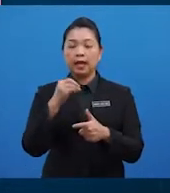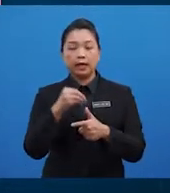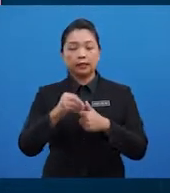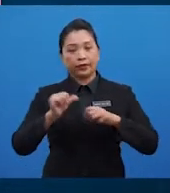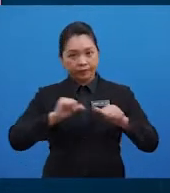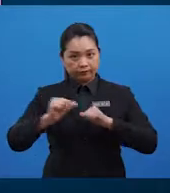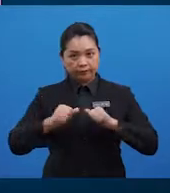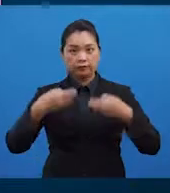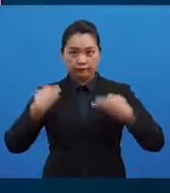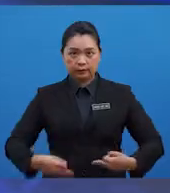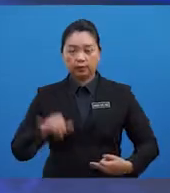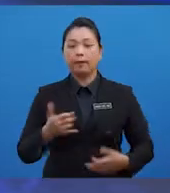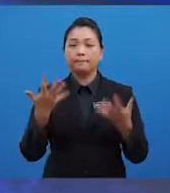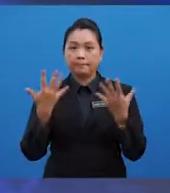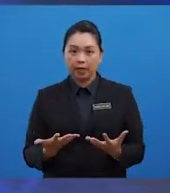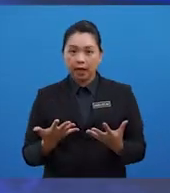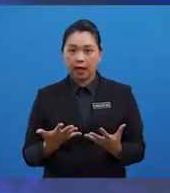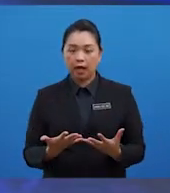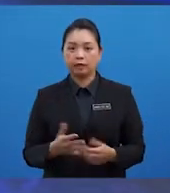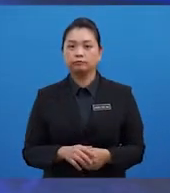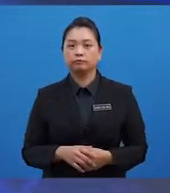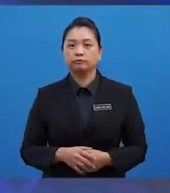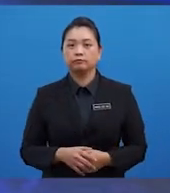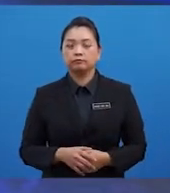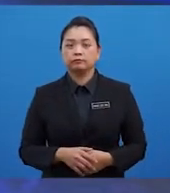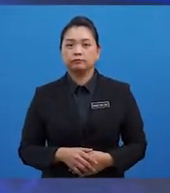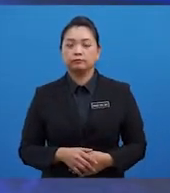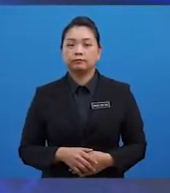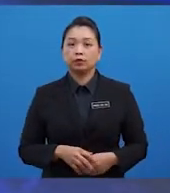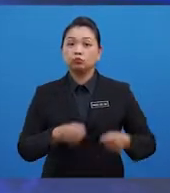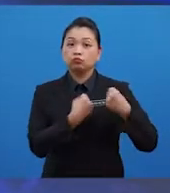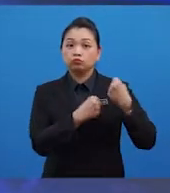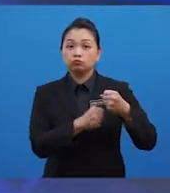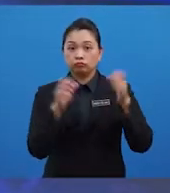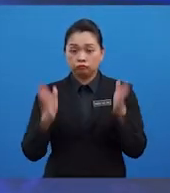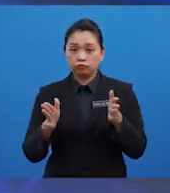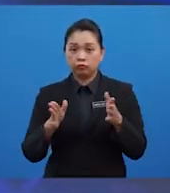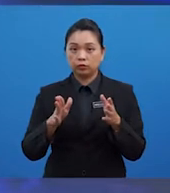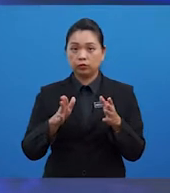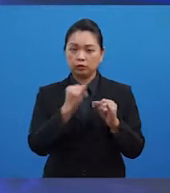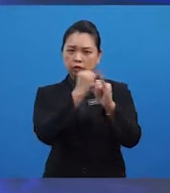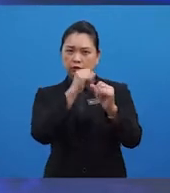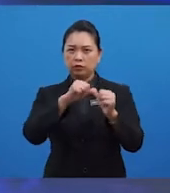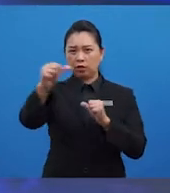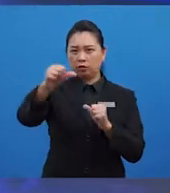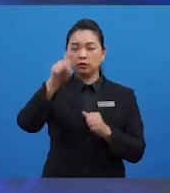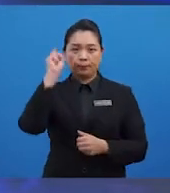fizikal yang berat. Atlet jarak jauh memerlukan makanan karbohidrat